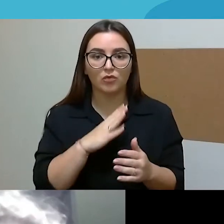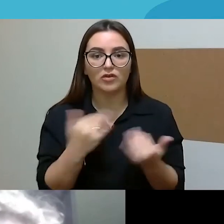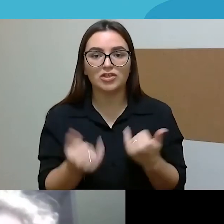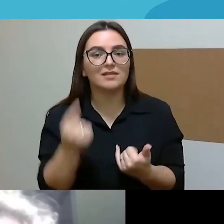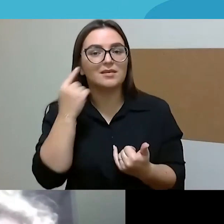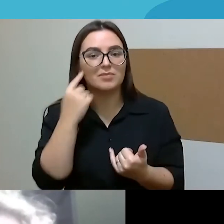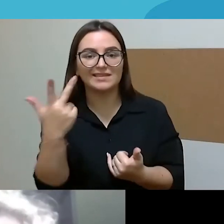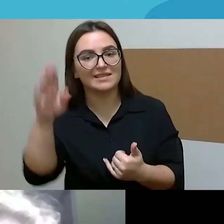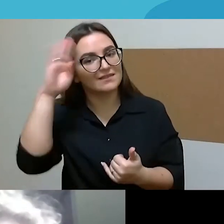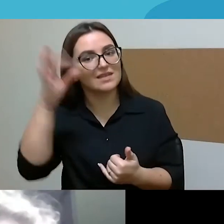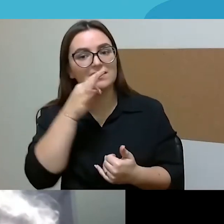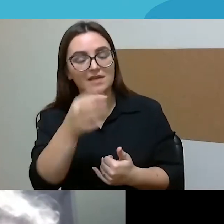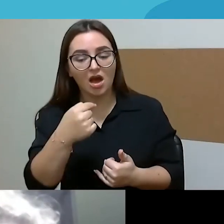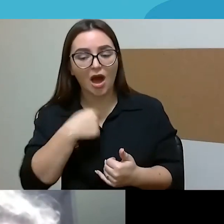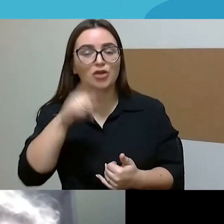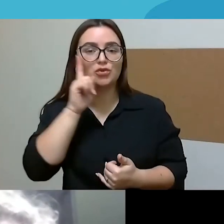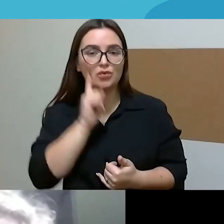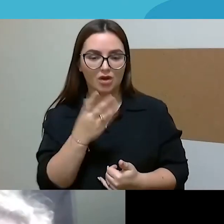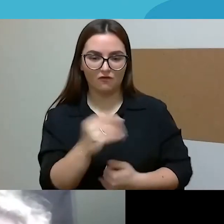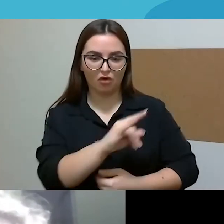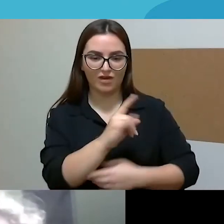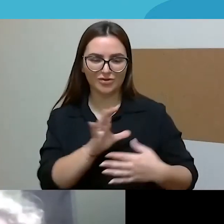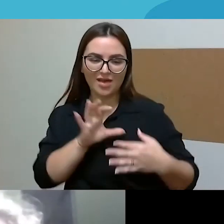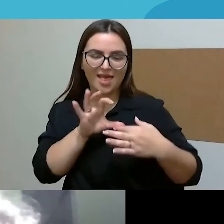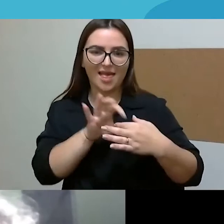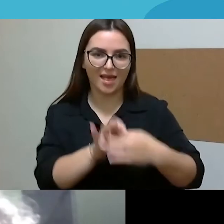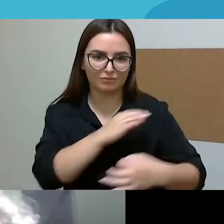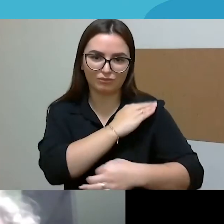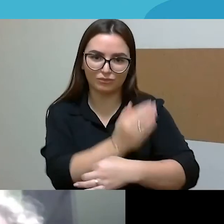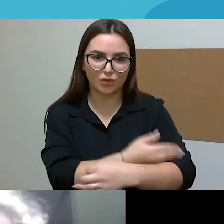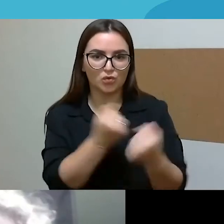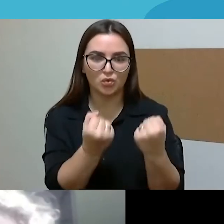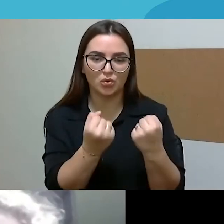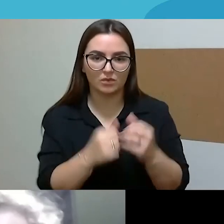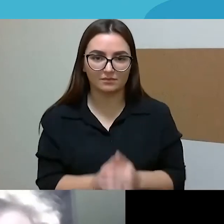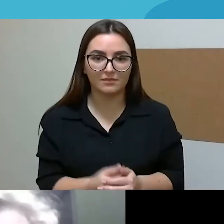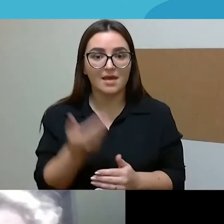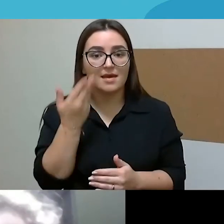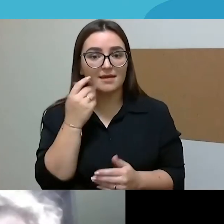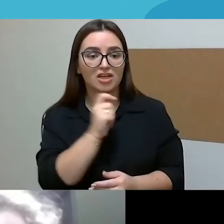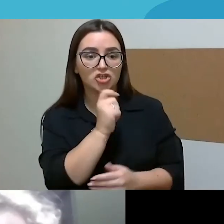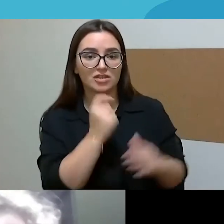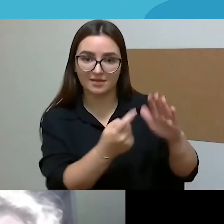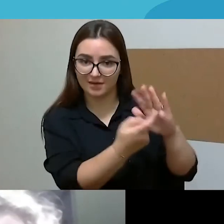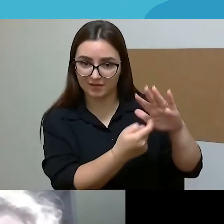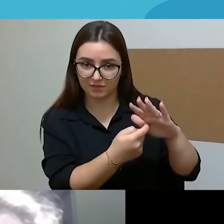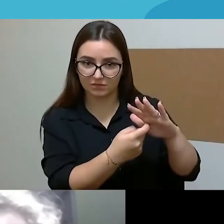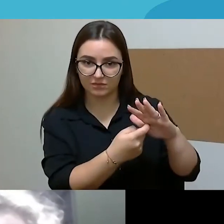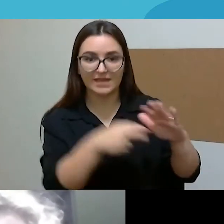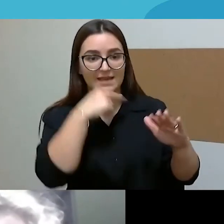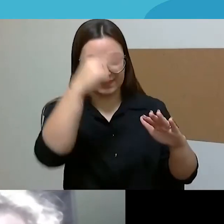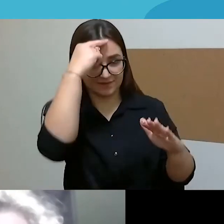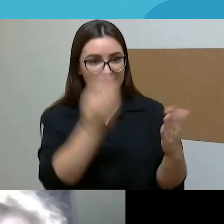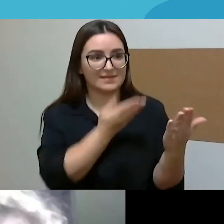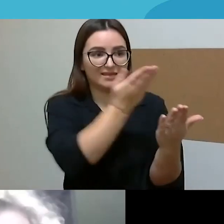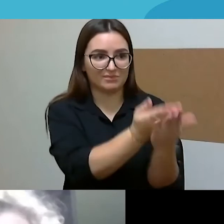aš norėjau užmėgsti ryšį. Tai va ta tėvystė, kada pristatoma žinias sladė, tai nėra apie ryšį. Tai nėra